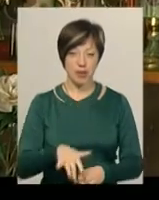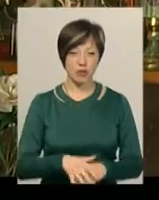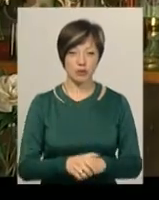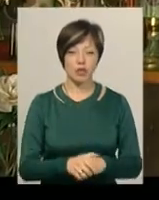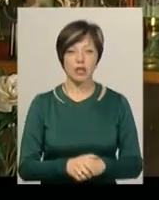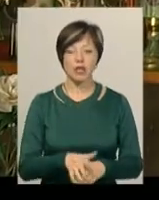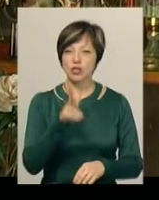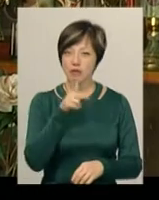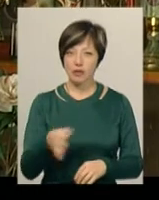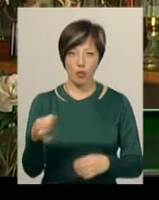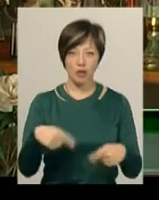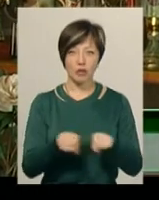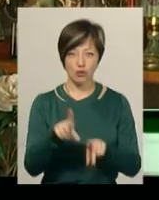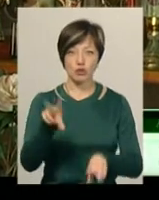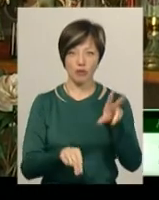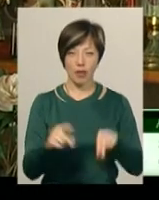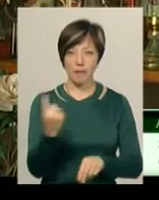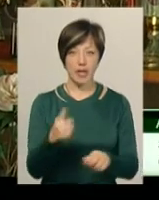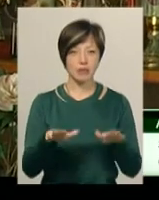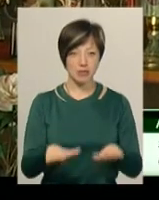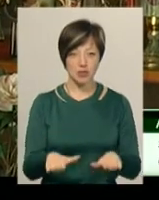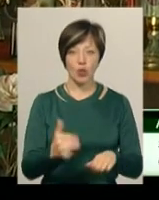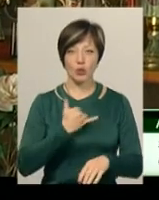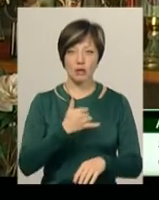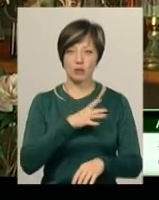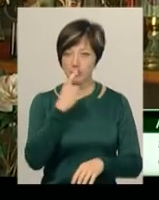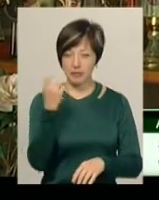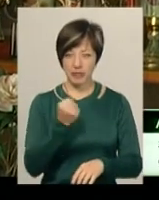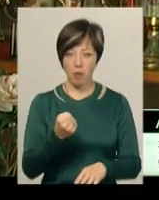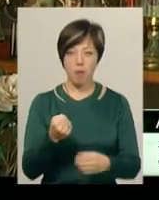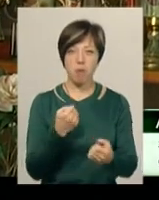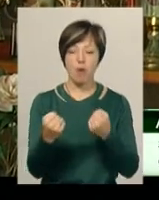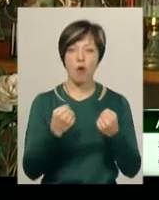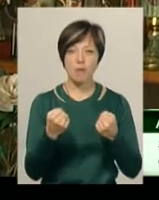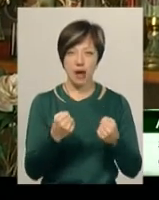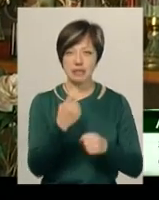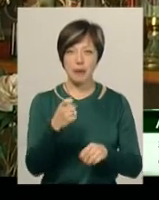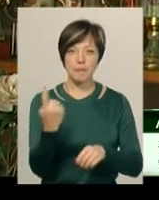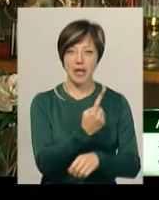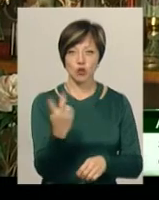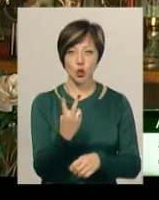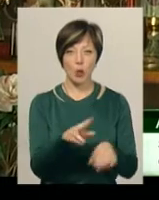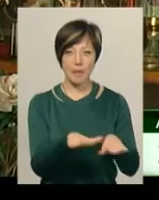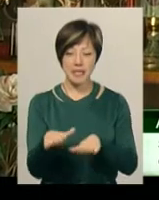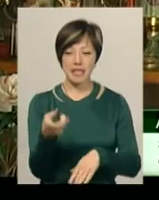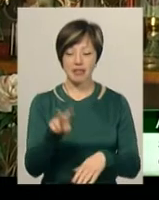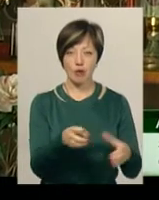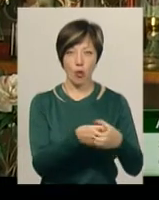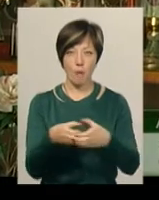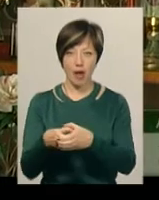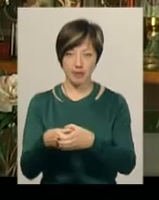Чернівецька область також розраховувала на перше місце. Тобто в нас була запекла боротьба якраз за перше-друге місце дві команди